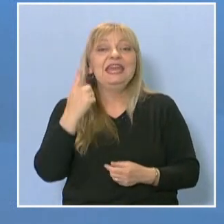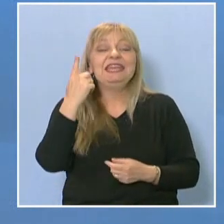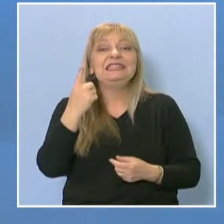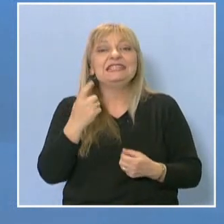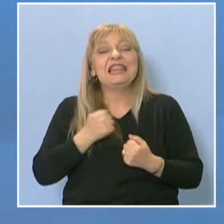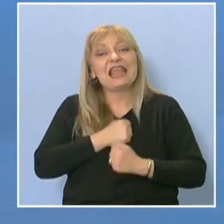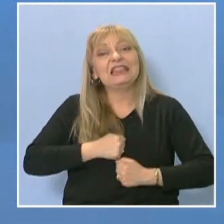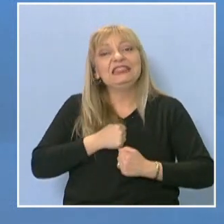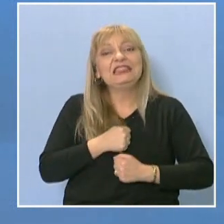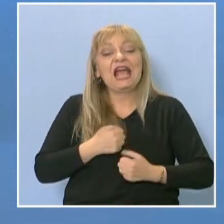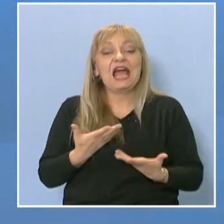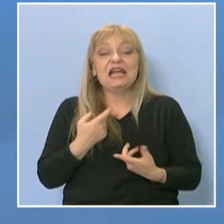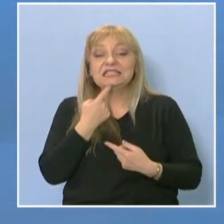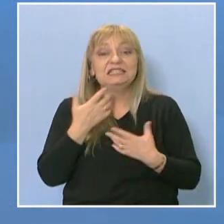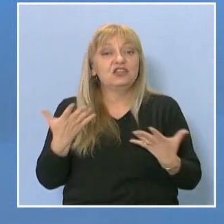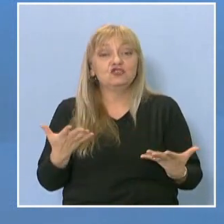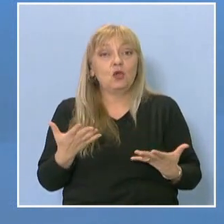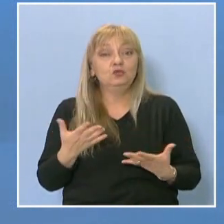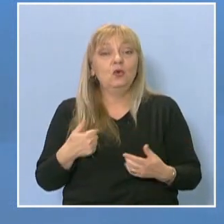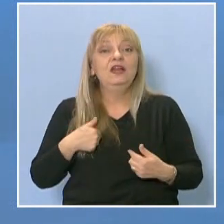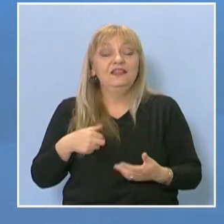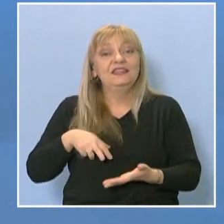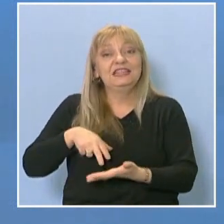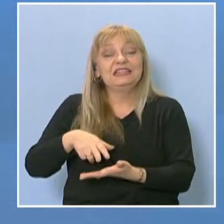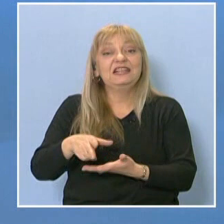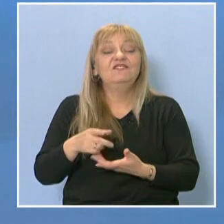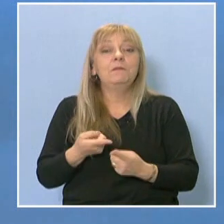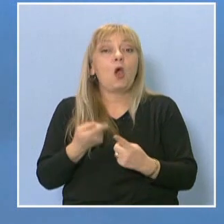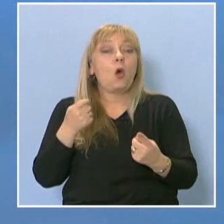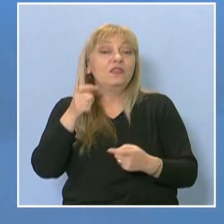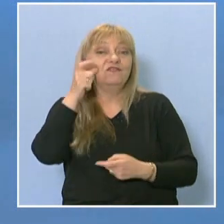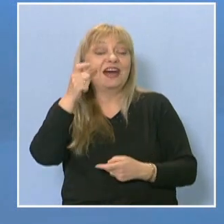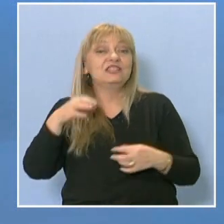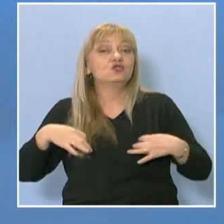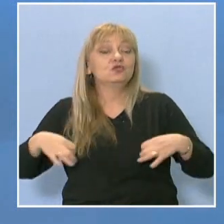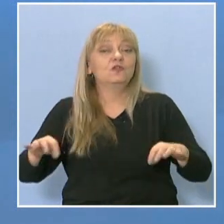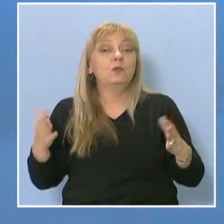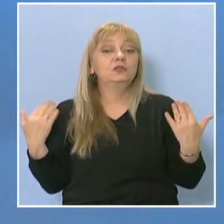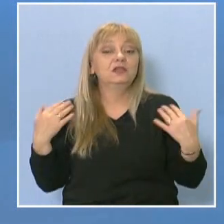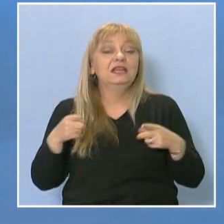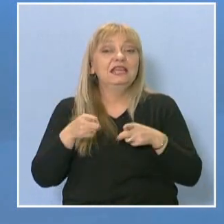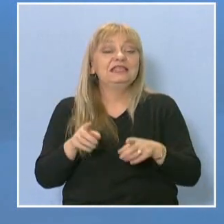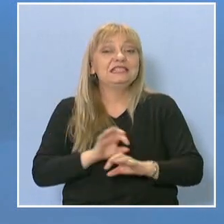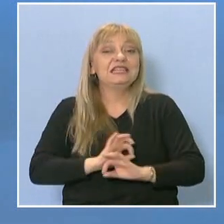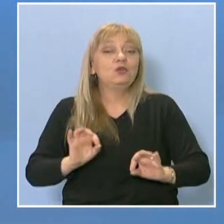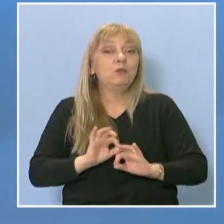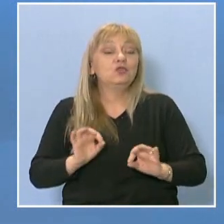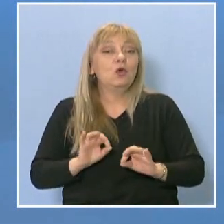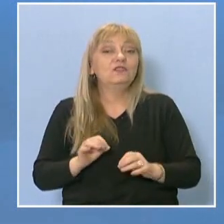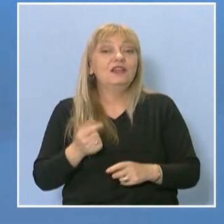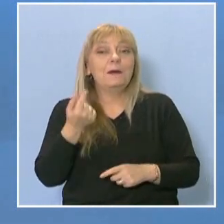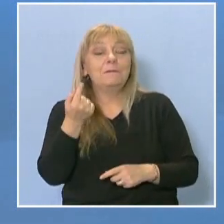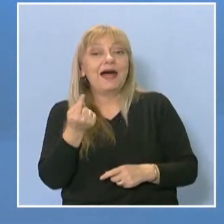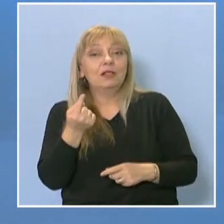носталгия, защото все пак тръгваме от Варнински Събодин университет и те са ни подготвили малко или много за